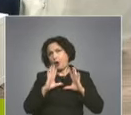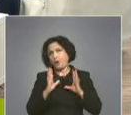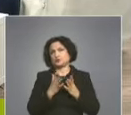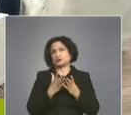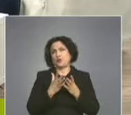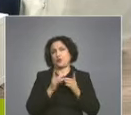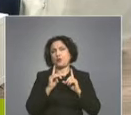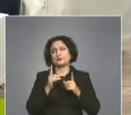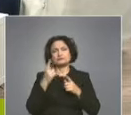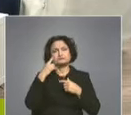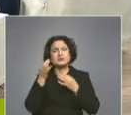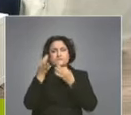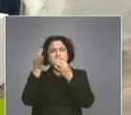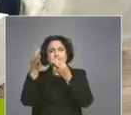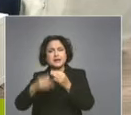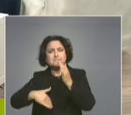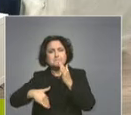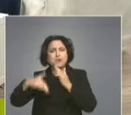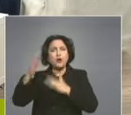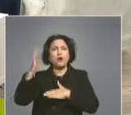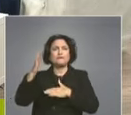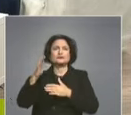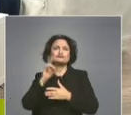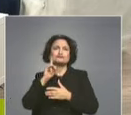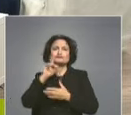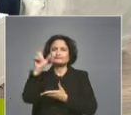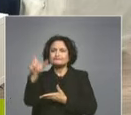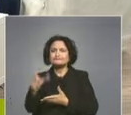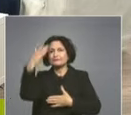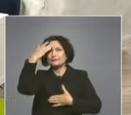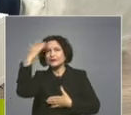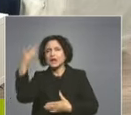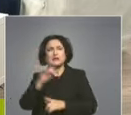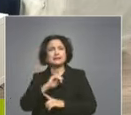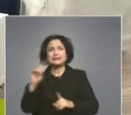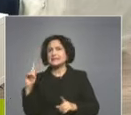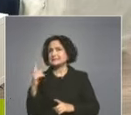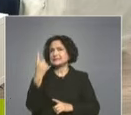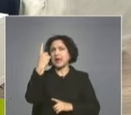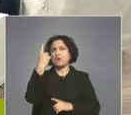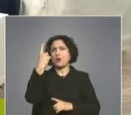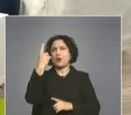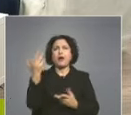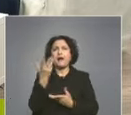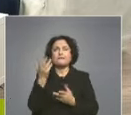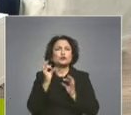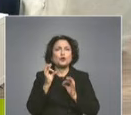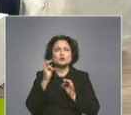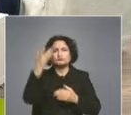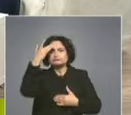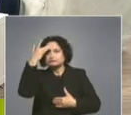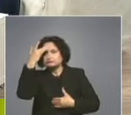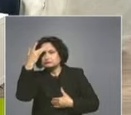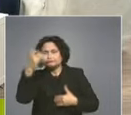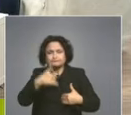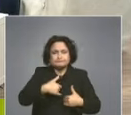беше, че наистина се отделя повече внимание на пациентка до цяло, не като една болест, която има нужда да се изликува, ами чисто така нарешния